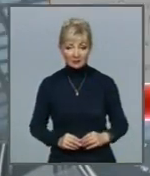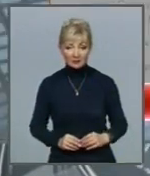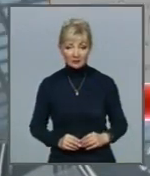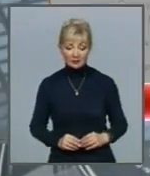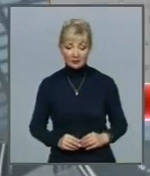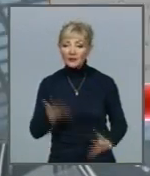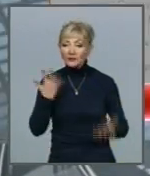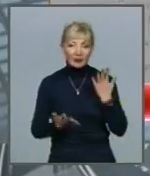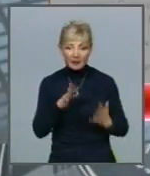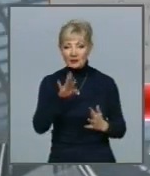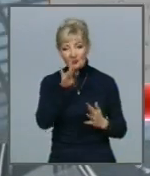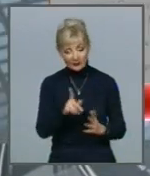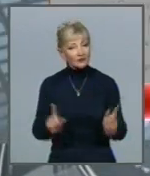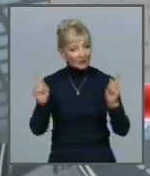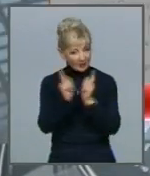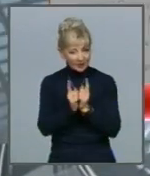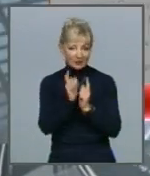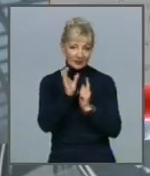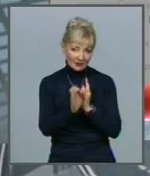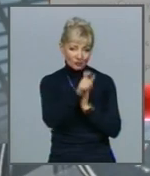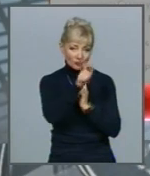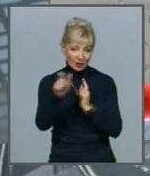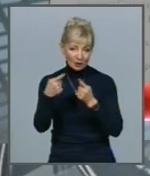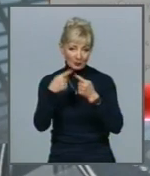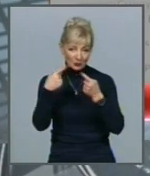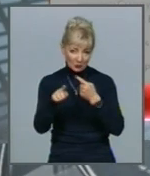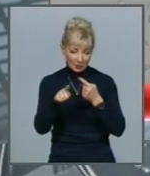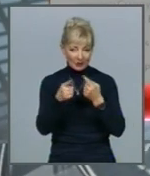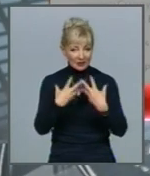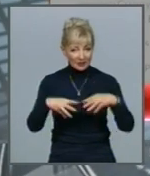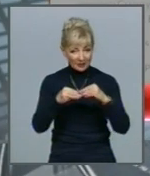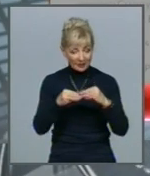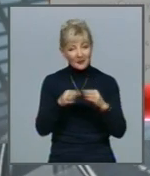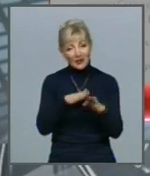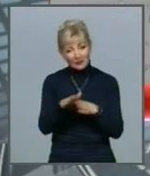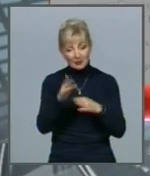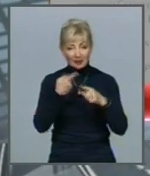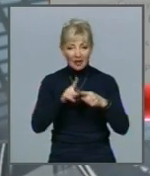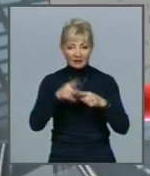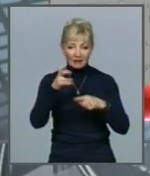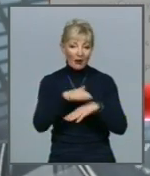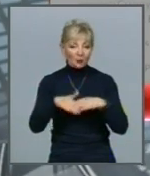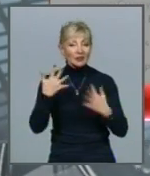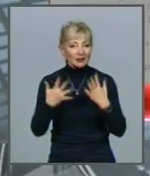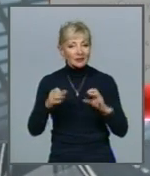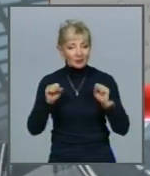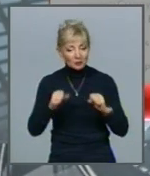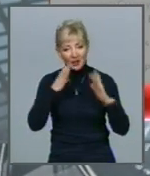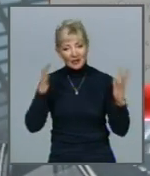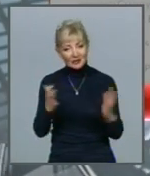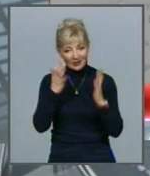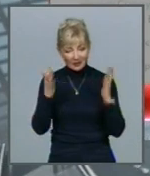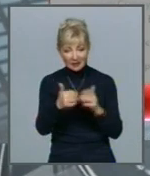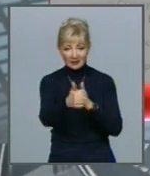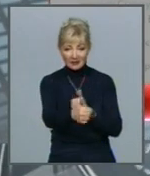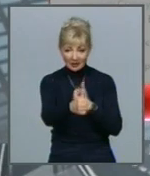Якщо ви все ж зустрінетеся з членами інших домогосподарств, зробіть це на вулиці, якщо зможете Збережіть дистанцію